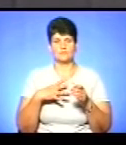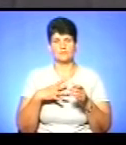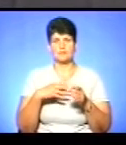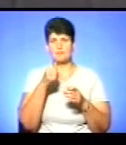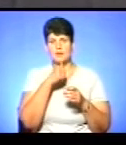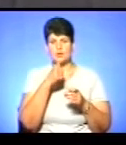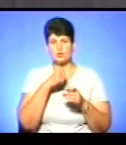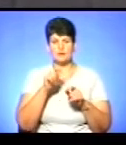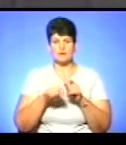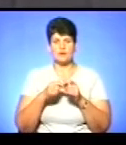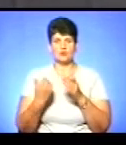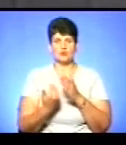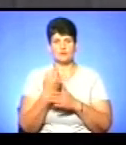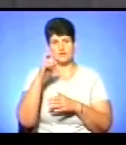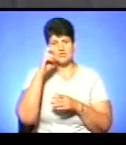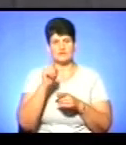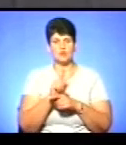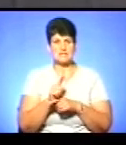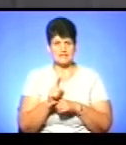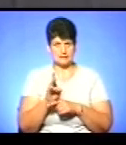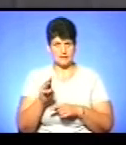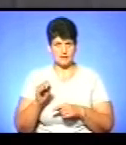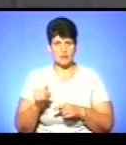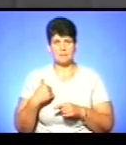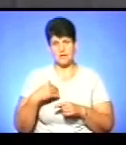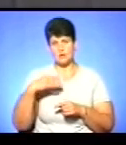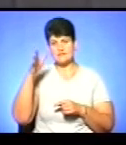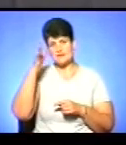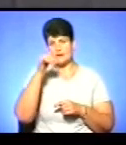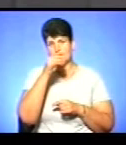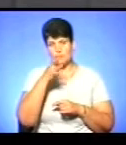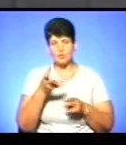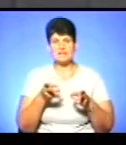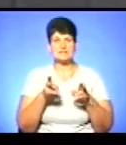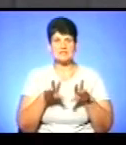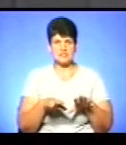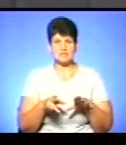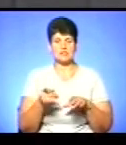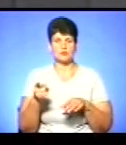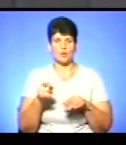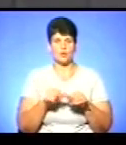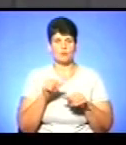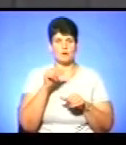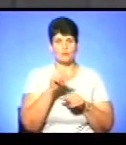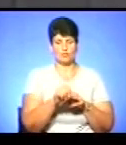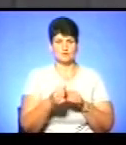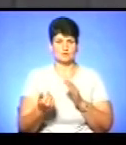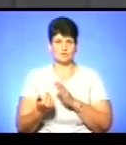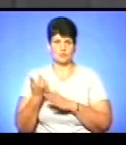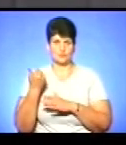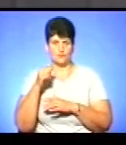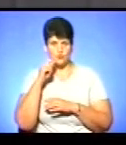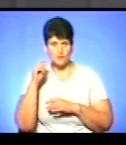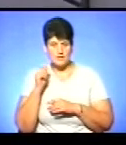нового державного стандарту. Але ми, освітяни, не могли так залишити Тернопіль острою від інновації в Україні.